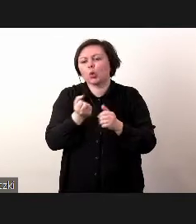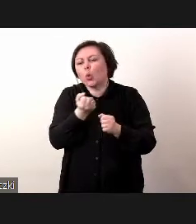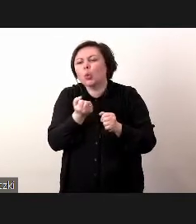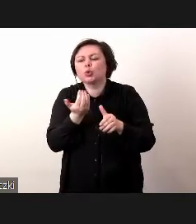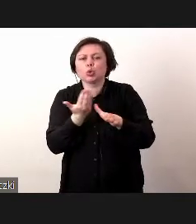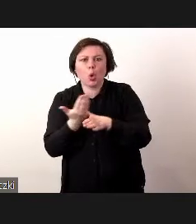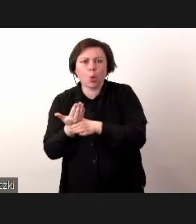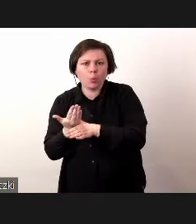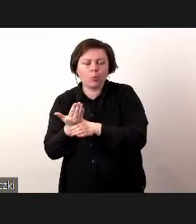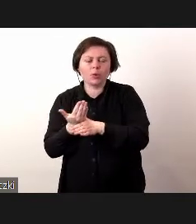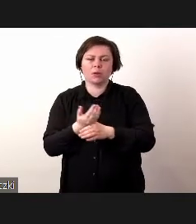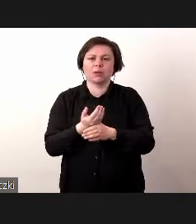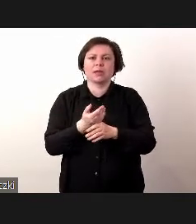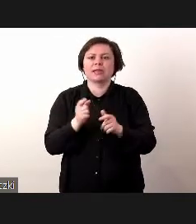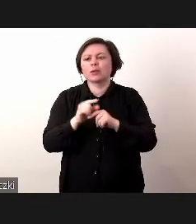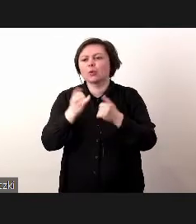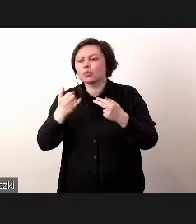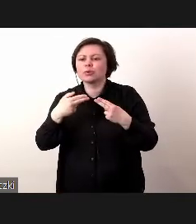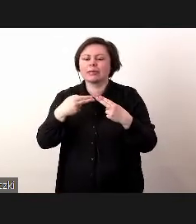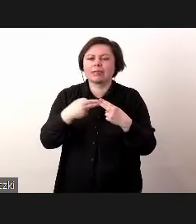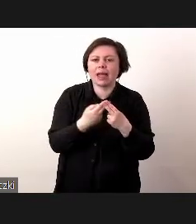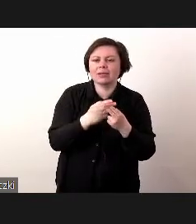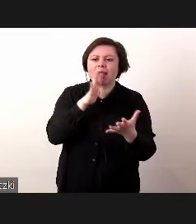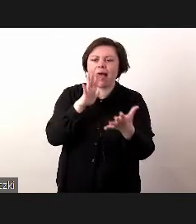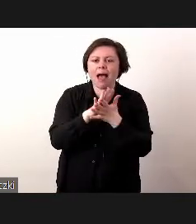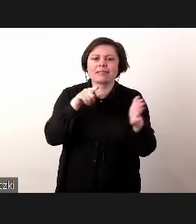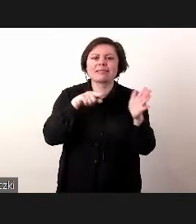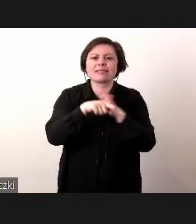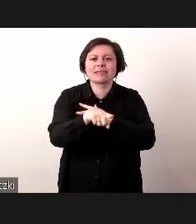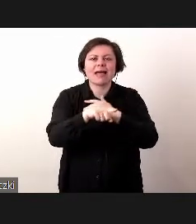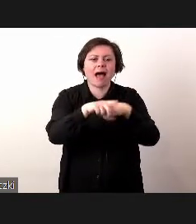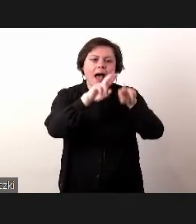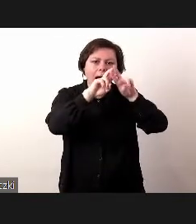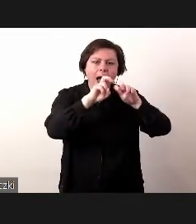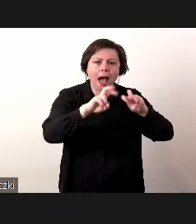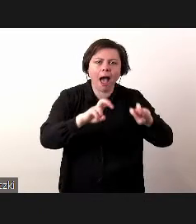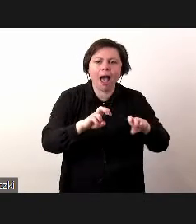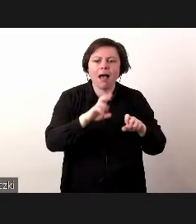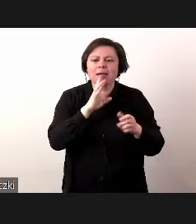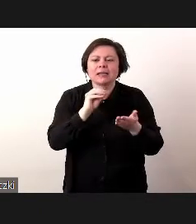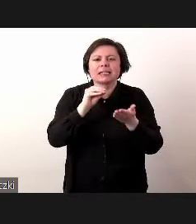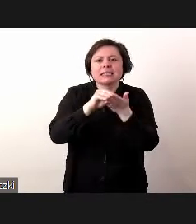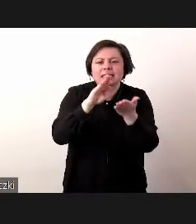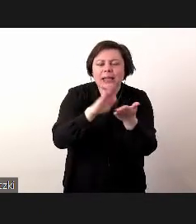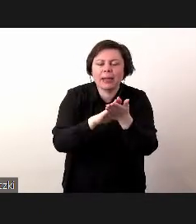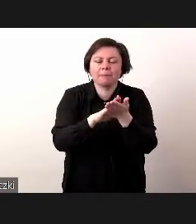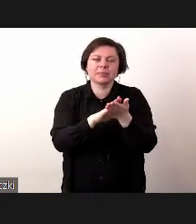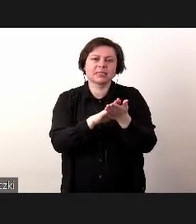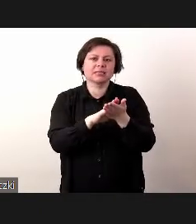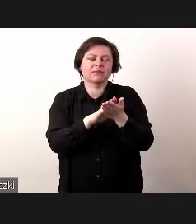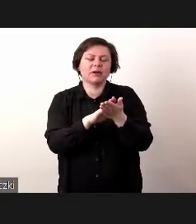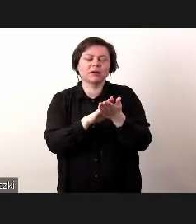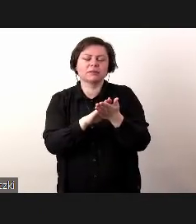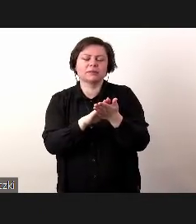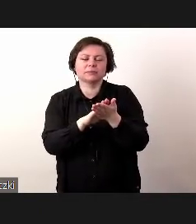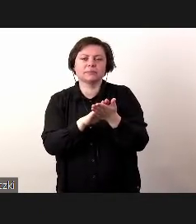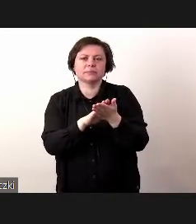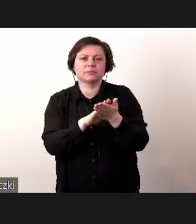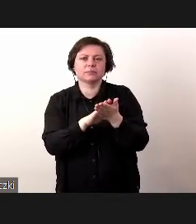dokumentów, czy nawet narzędzi takich typowo analitycznych do spisywania